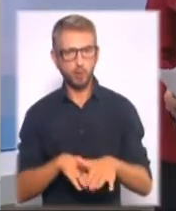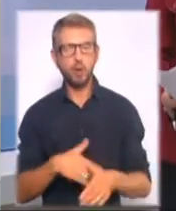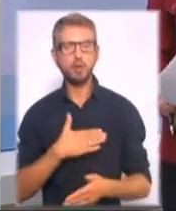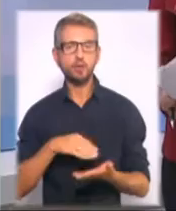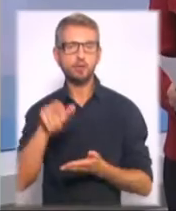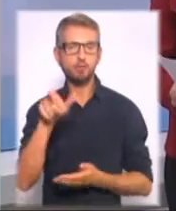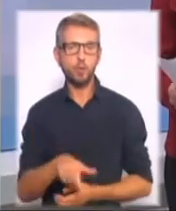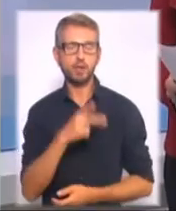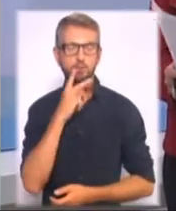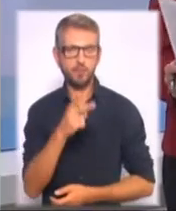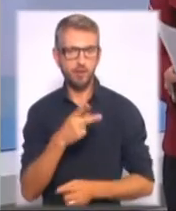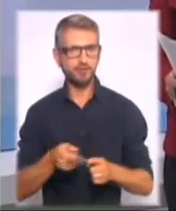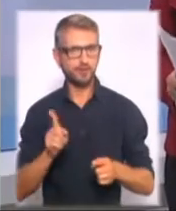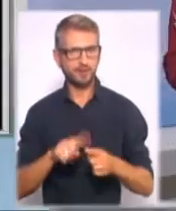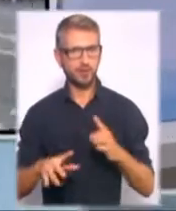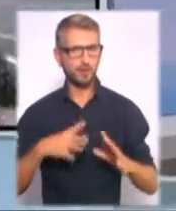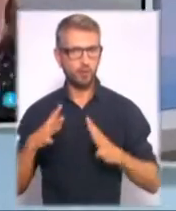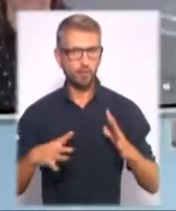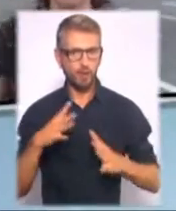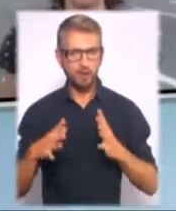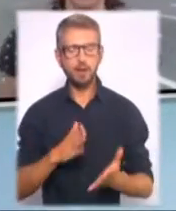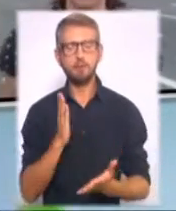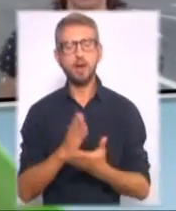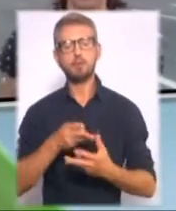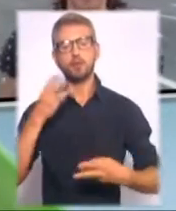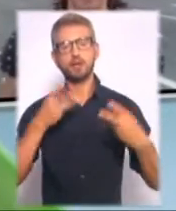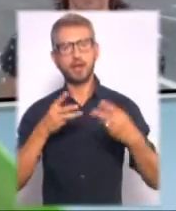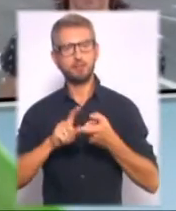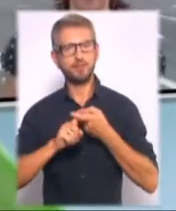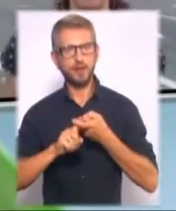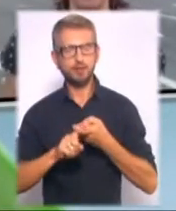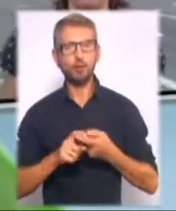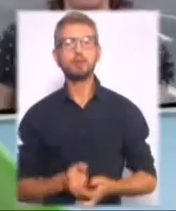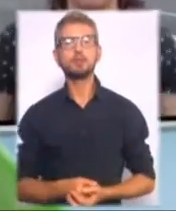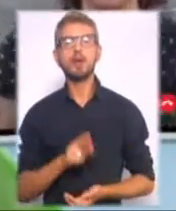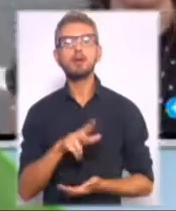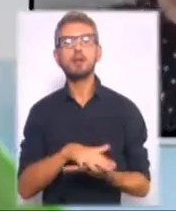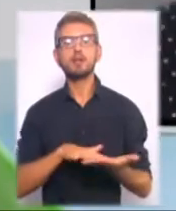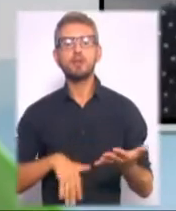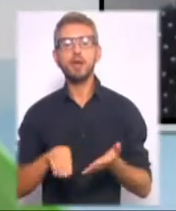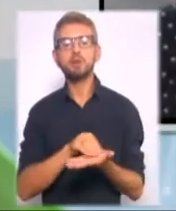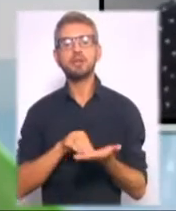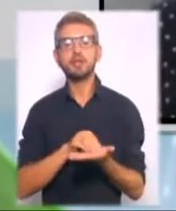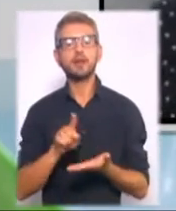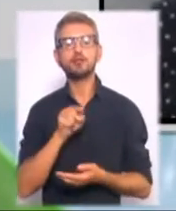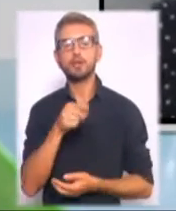бачити ці видовищні тренування. Маємо скайп-зв'язок. Юлі, як триває репетиція військових? Що ти бачиш?